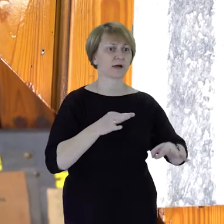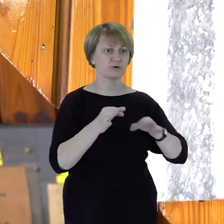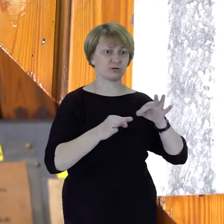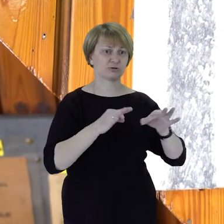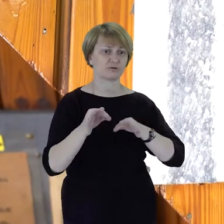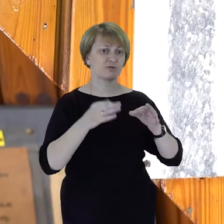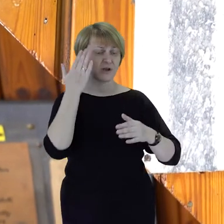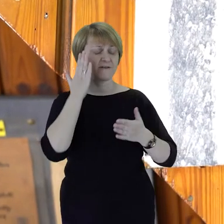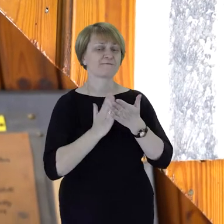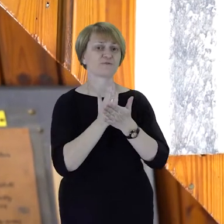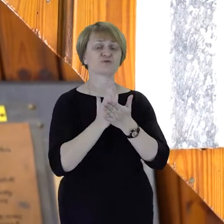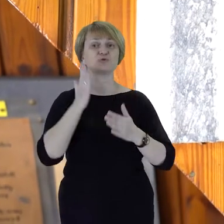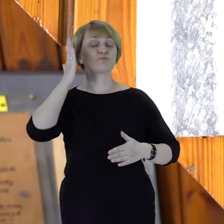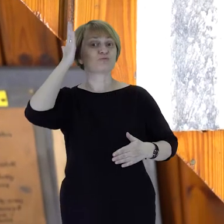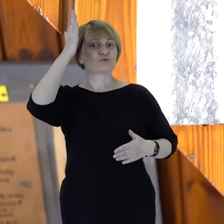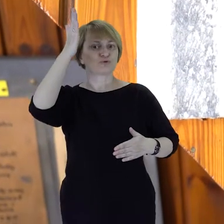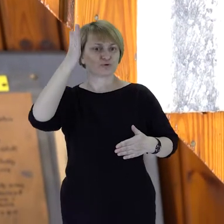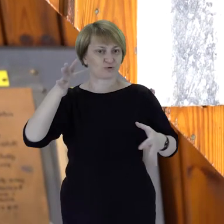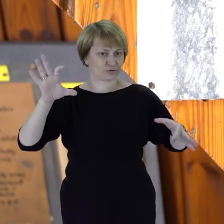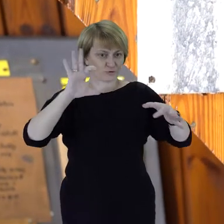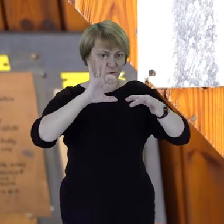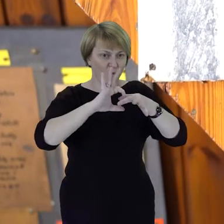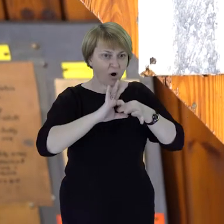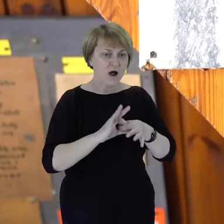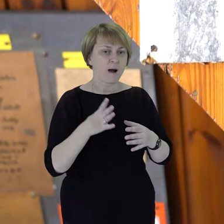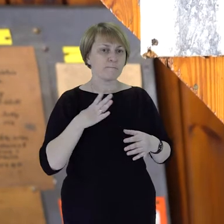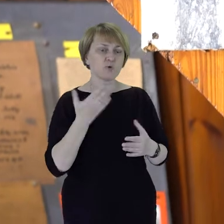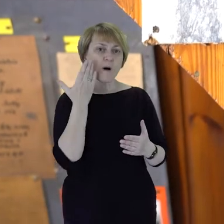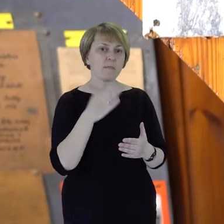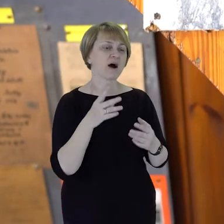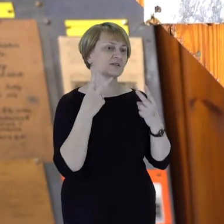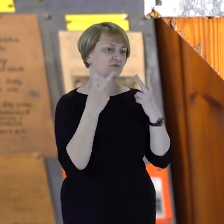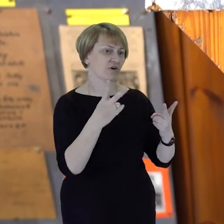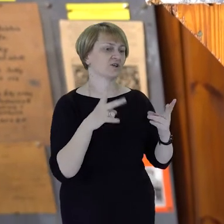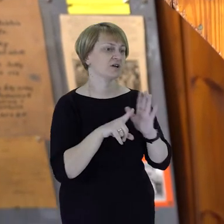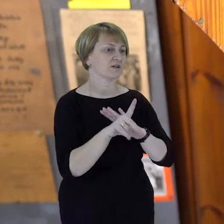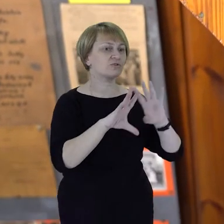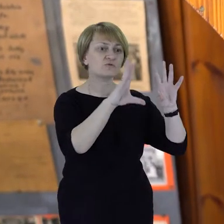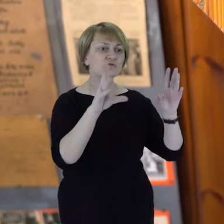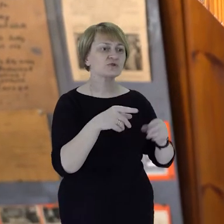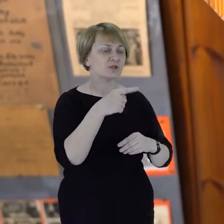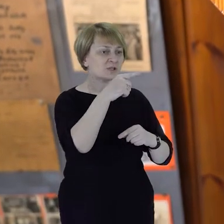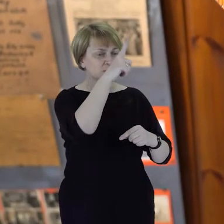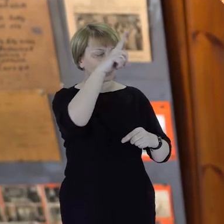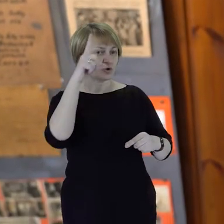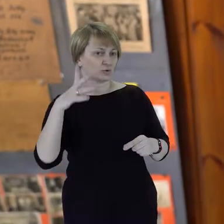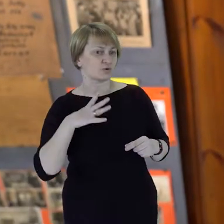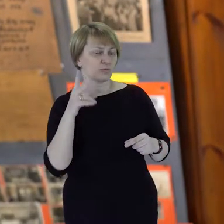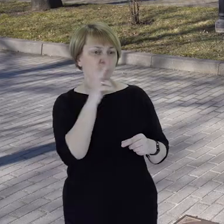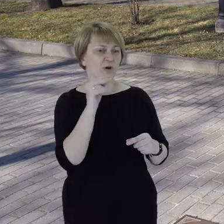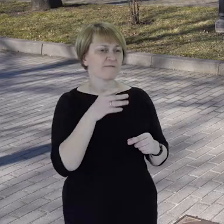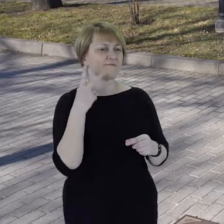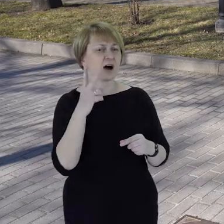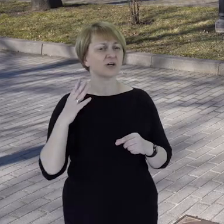nadzieję, że przyszłość była niezwykle ważna dla tych osób, o których Pani mówiła w tych historii, powinna być ważna dla